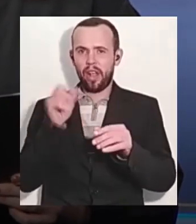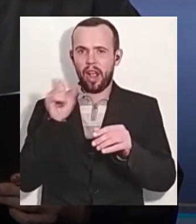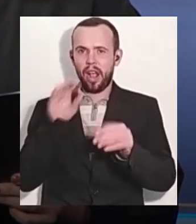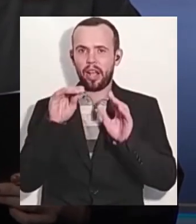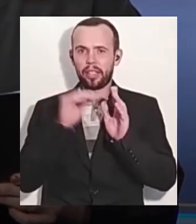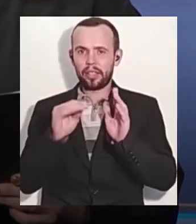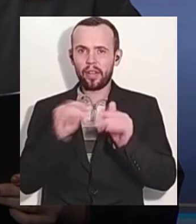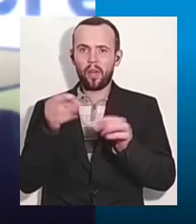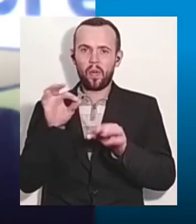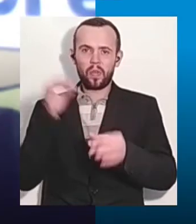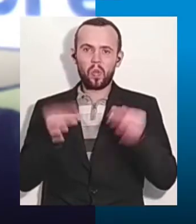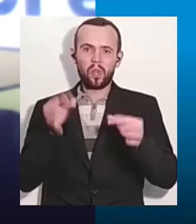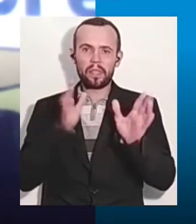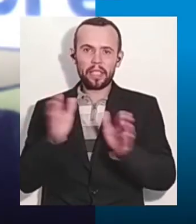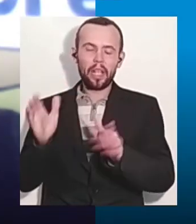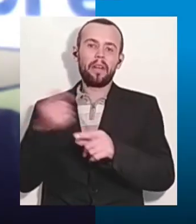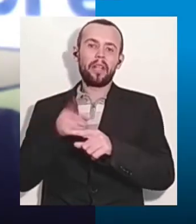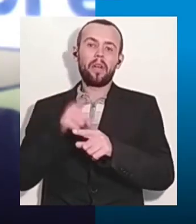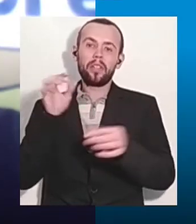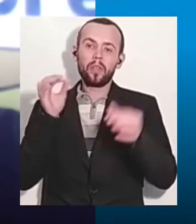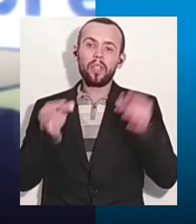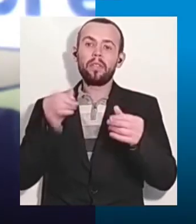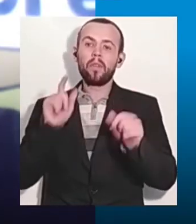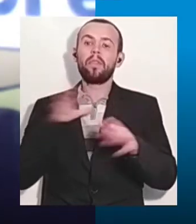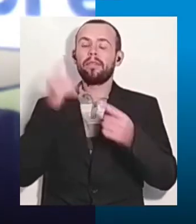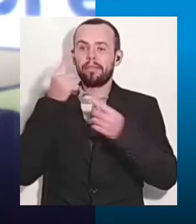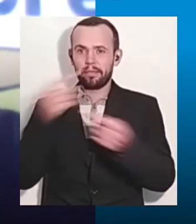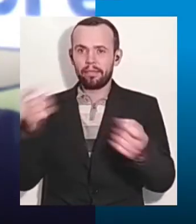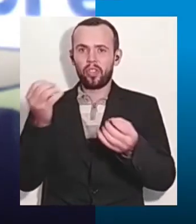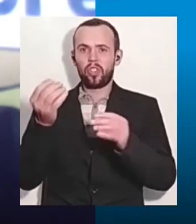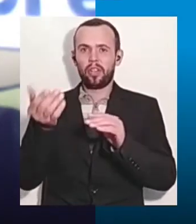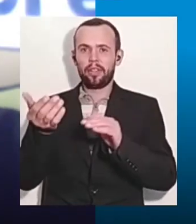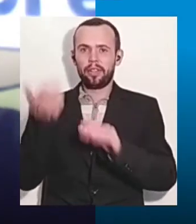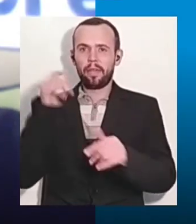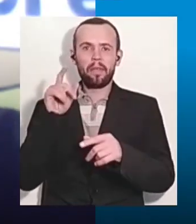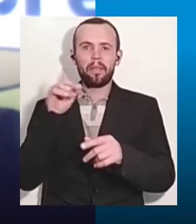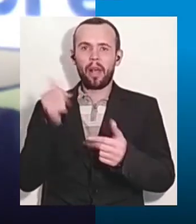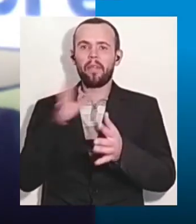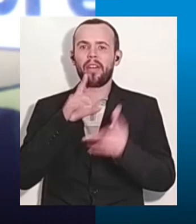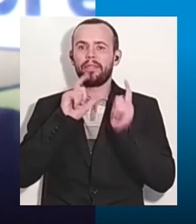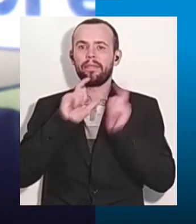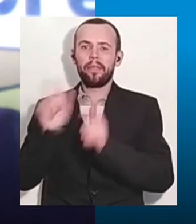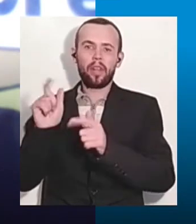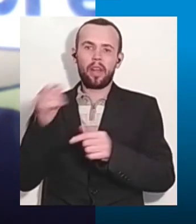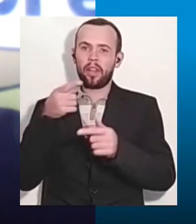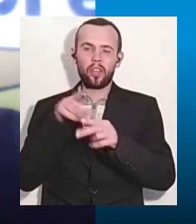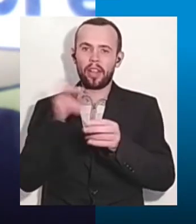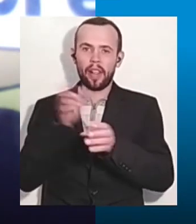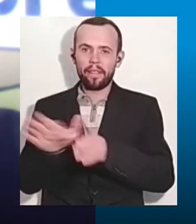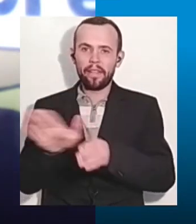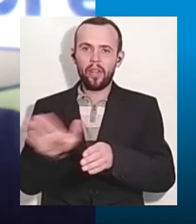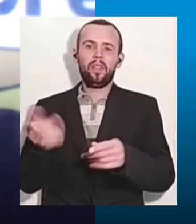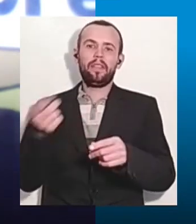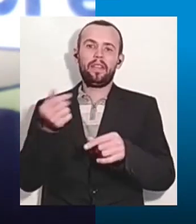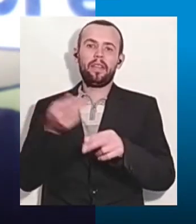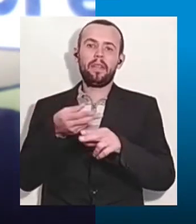все заборонили. Заборонили любі побачення, заборонили етапування. І тоді вже, коли з